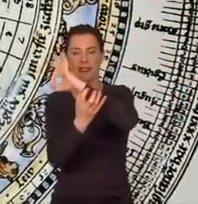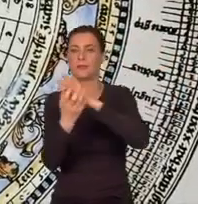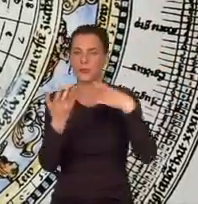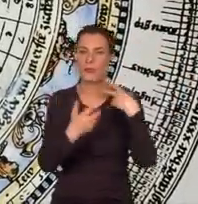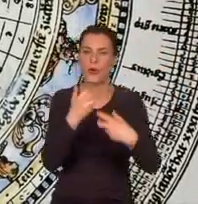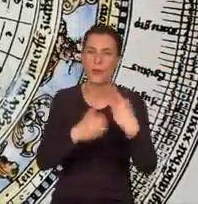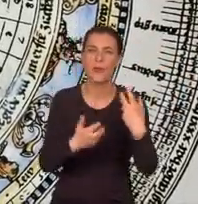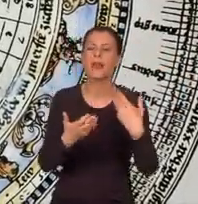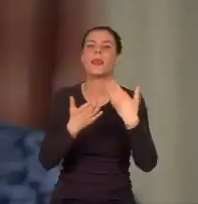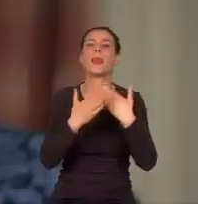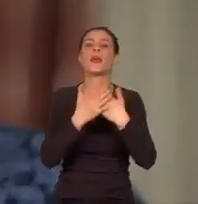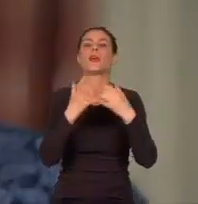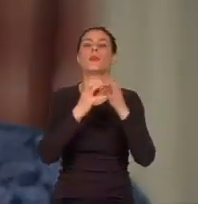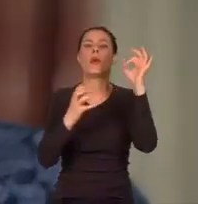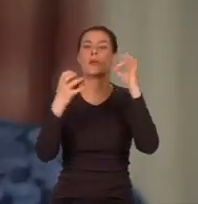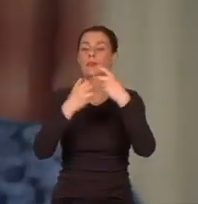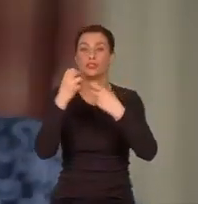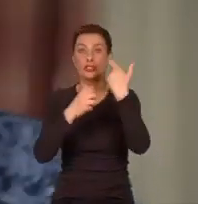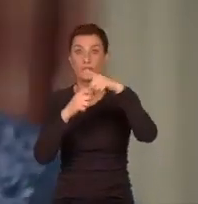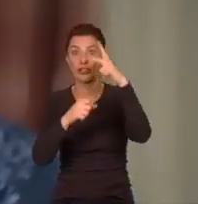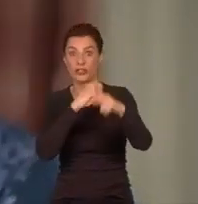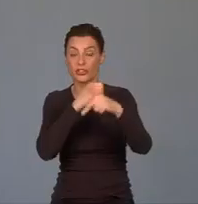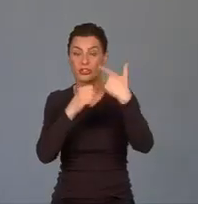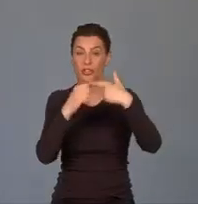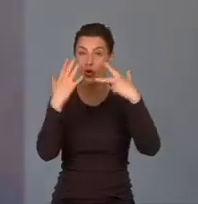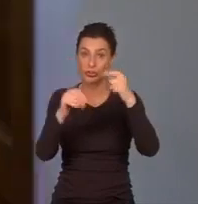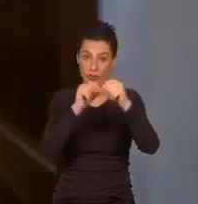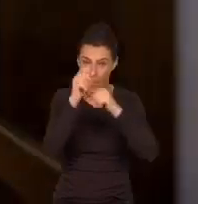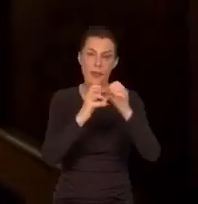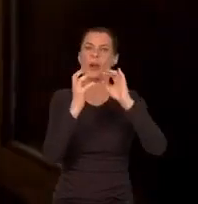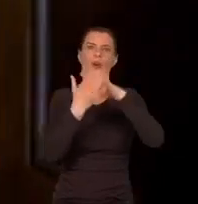minuty kumulują się i po 128 latach jest to już dzień.